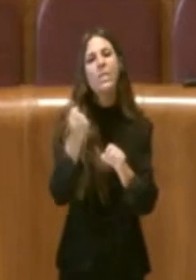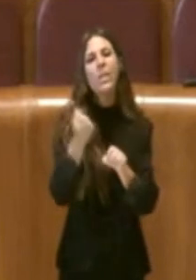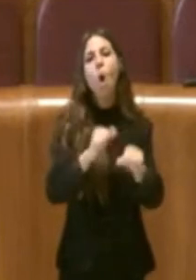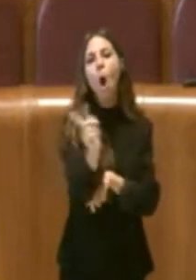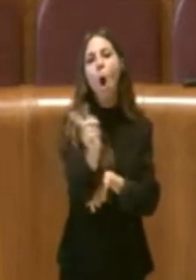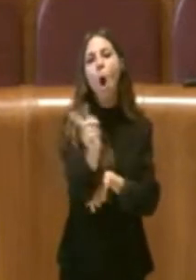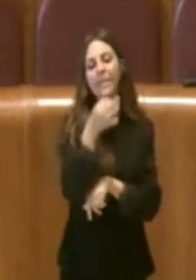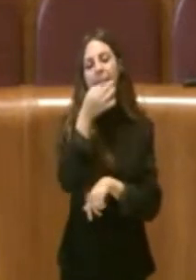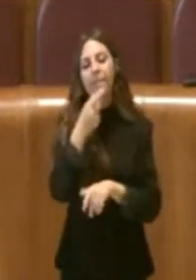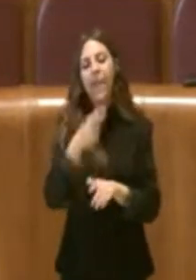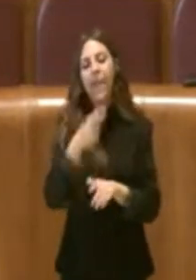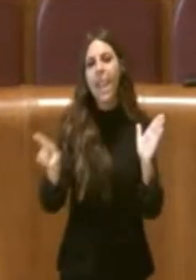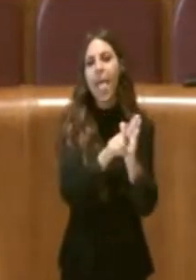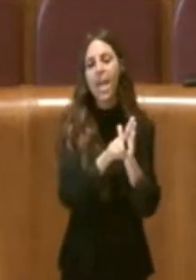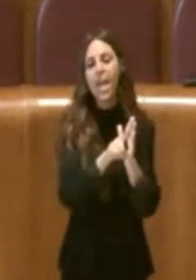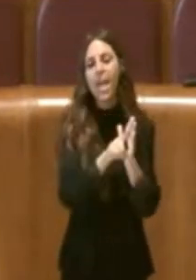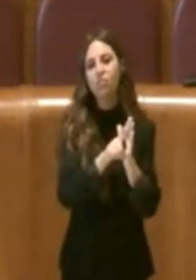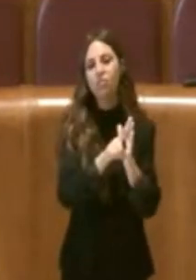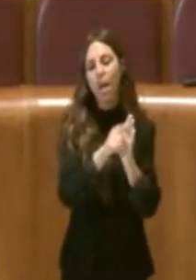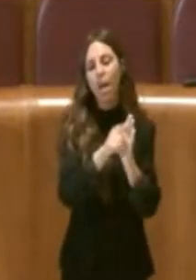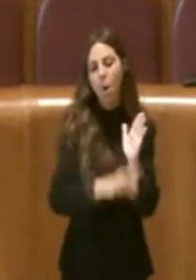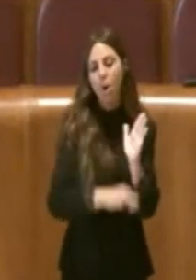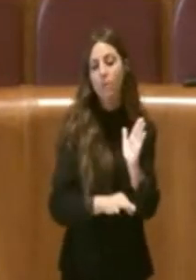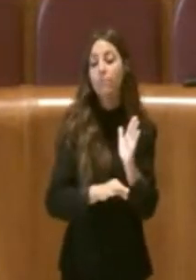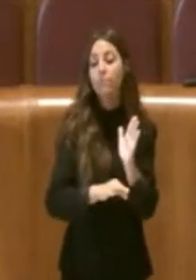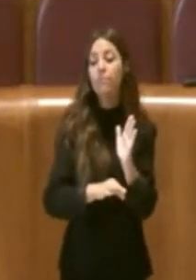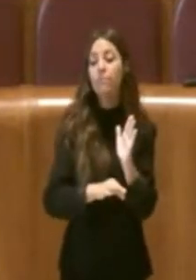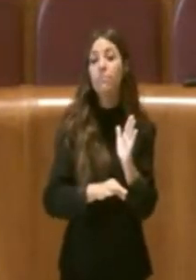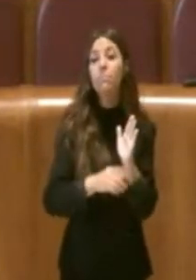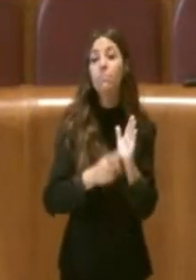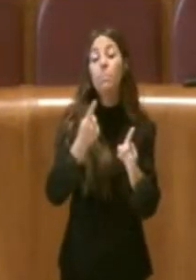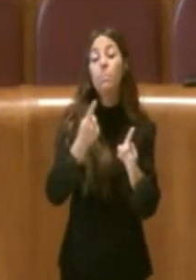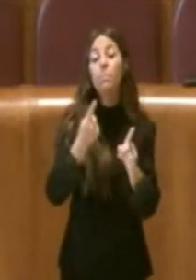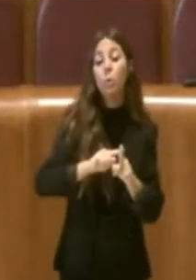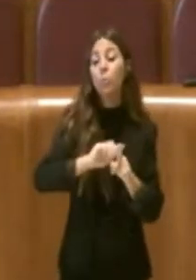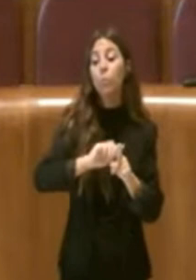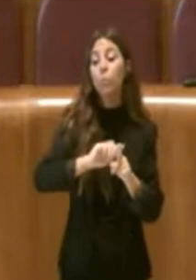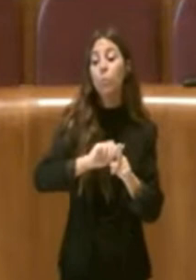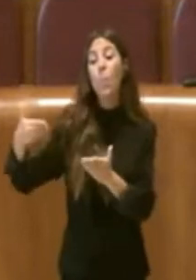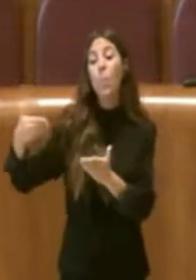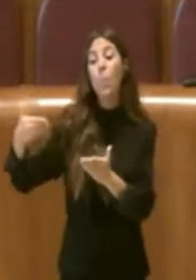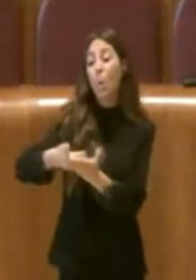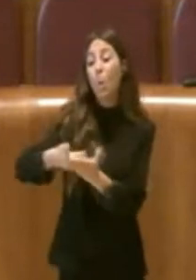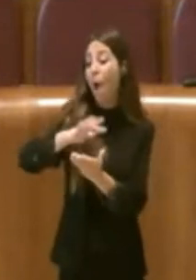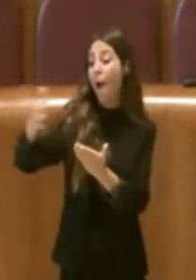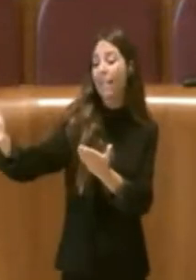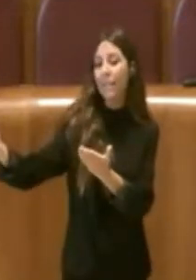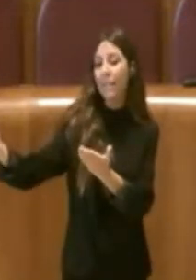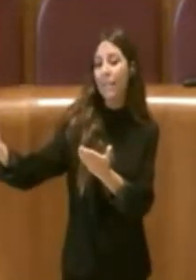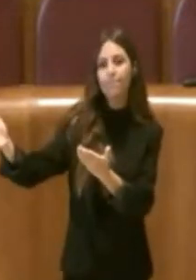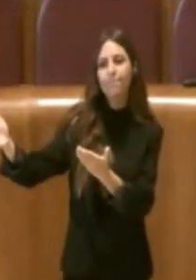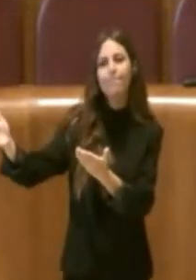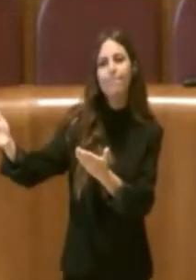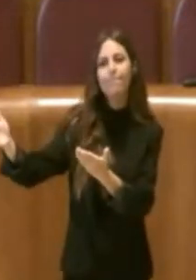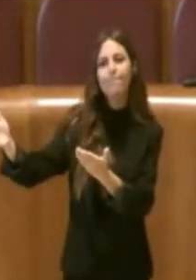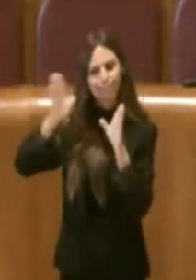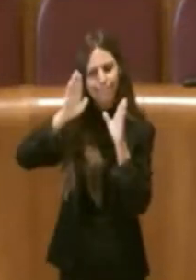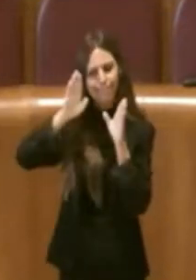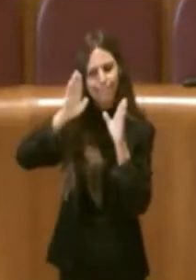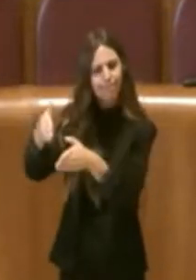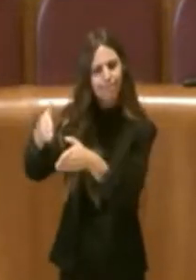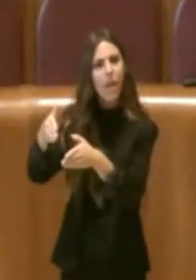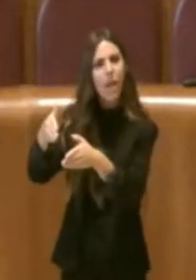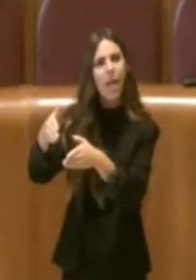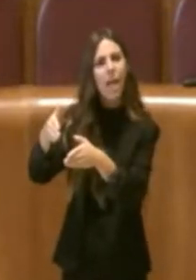una legge ordinaria e dall'altra parte invece alcune proposte che invece entrano più nel merito